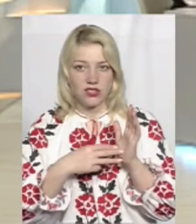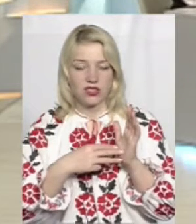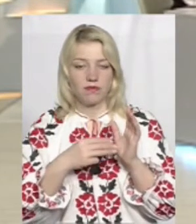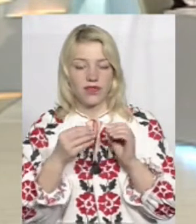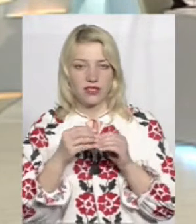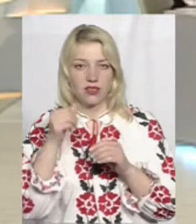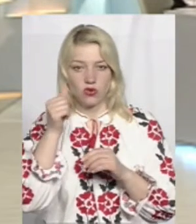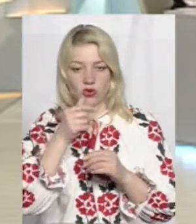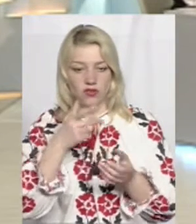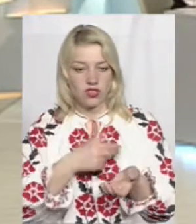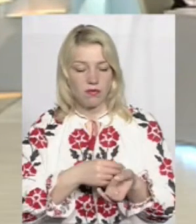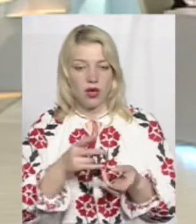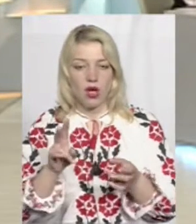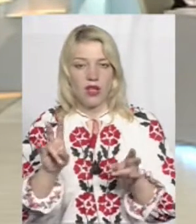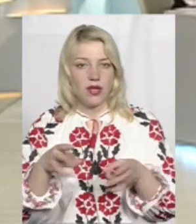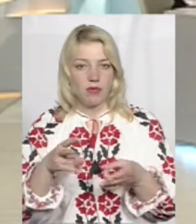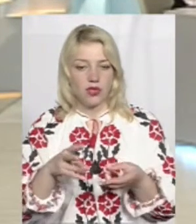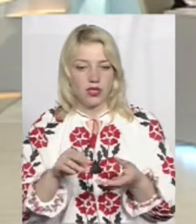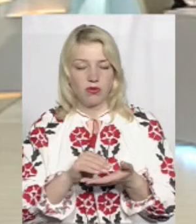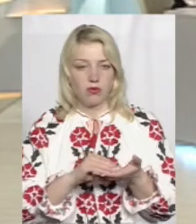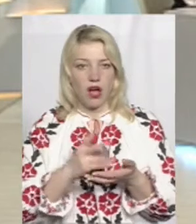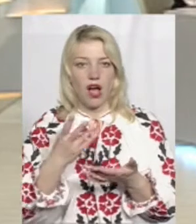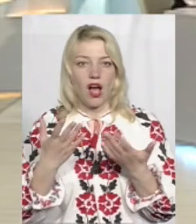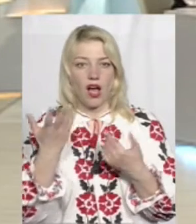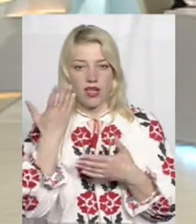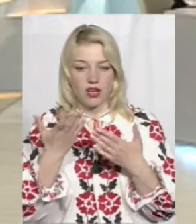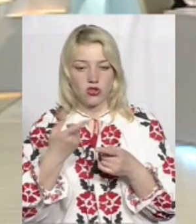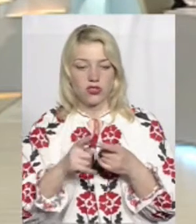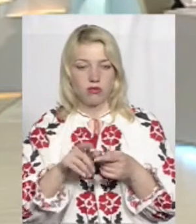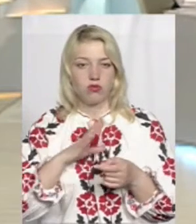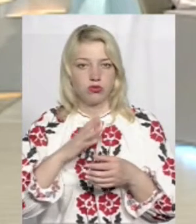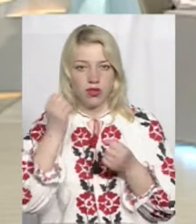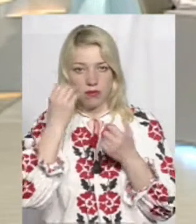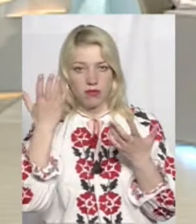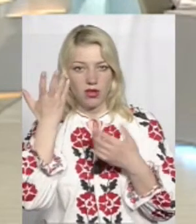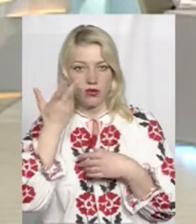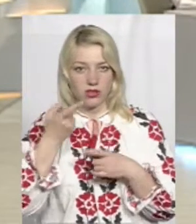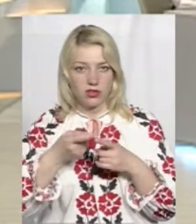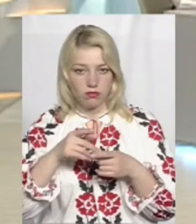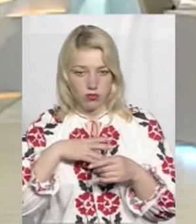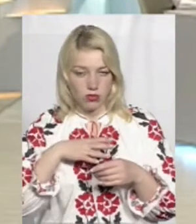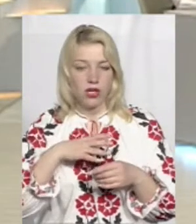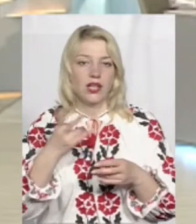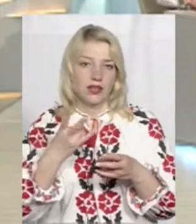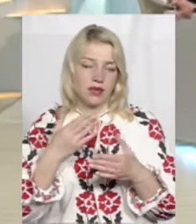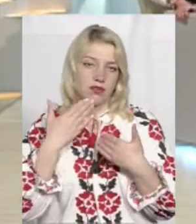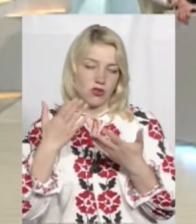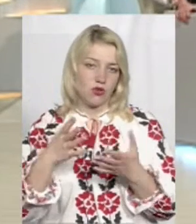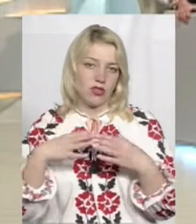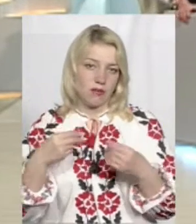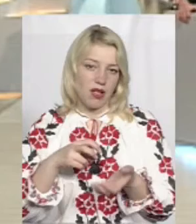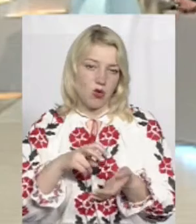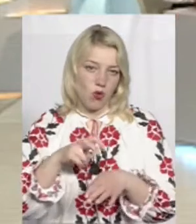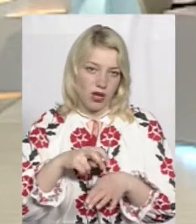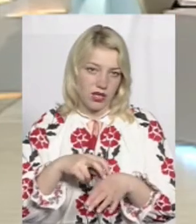щеплення повторно не потрібно, а якщо це було, не пам'ятаю коли, варто звернутися до сімейної і все-таки прищепитися. Дякую вам, пане